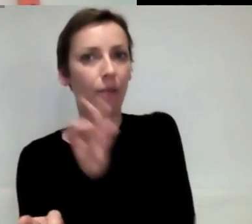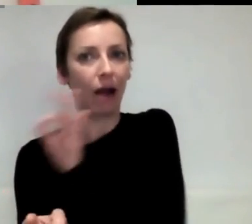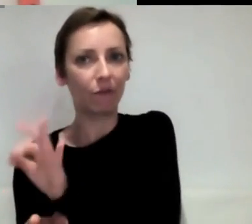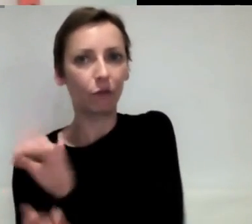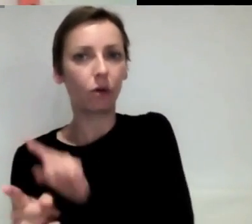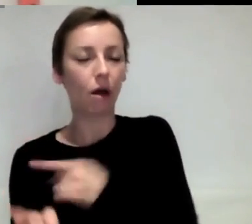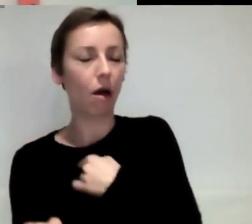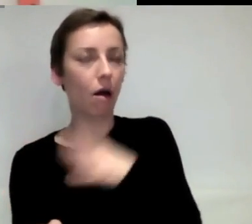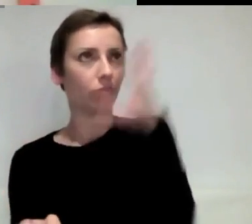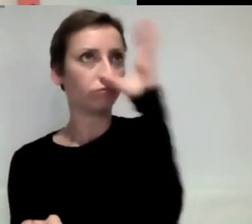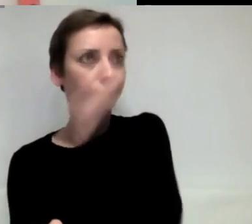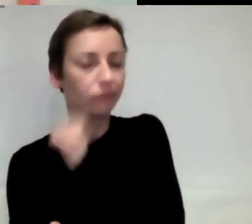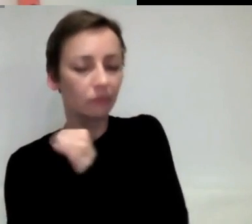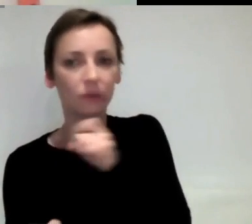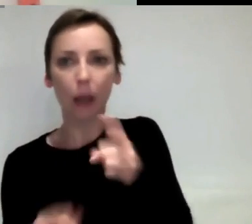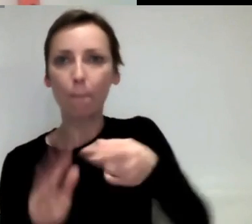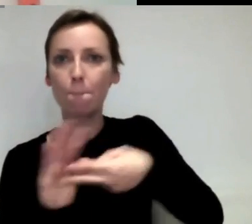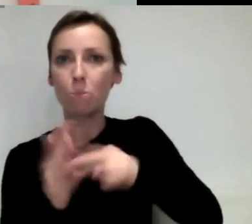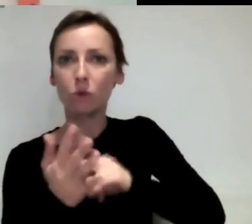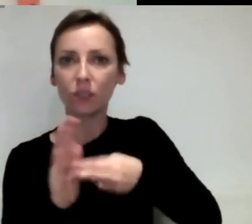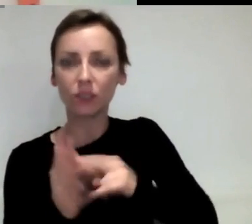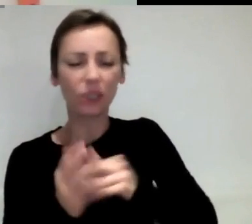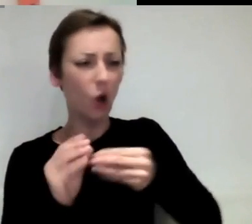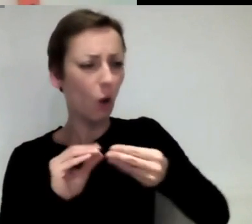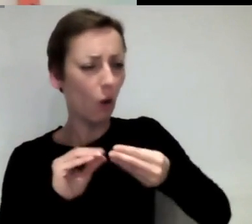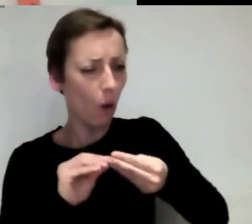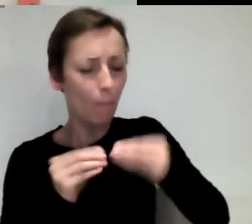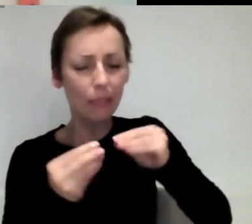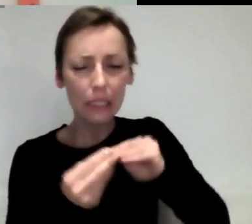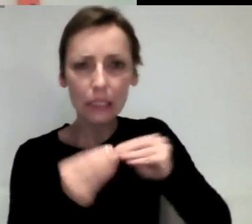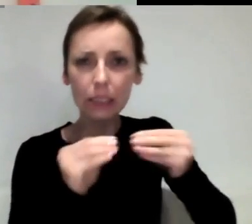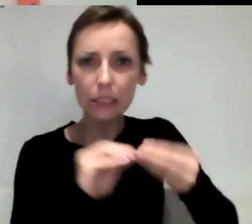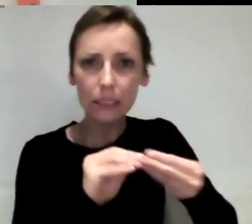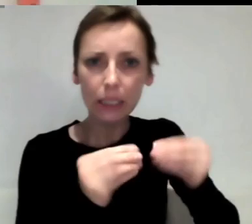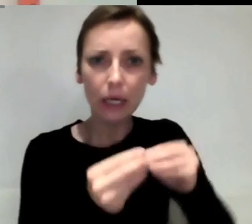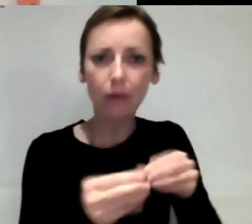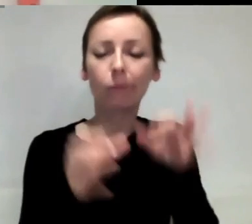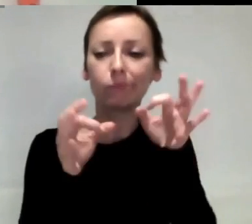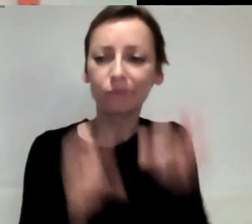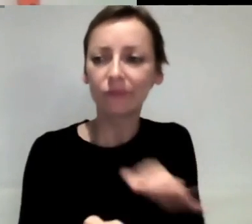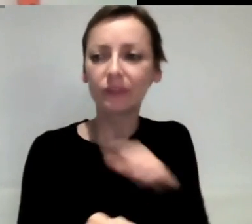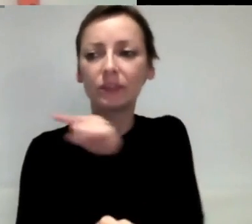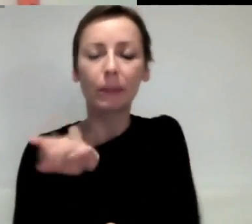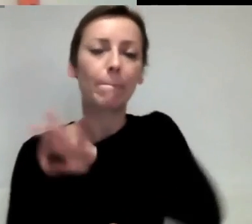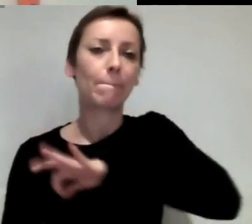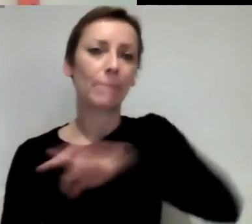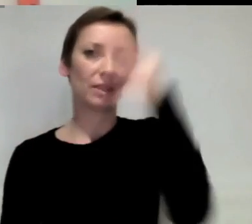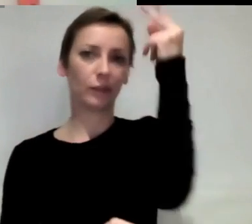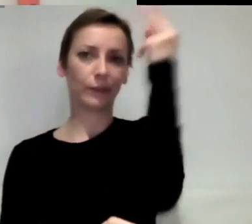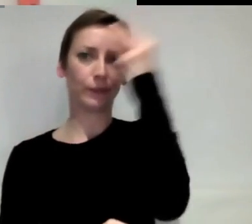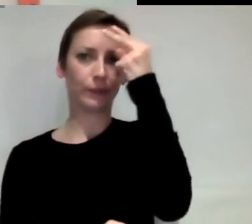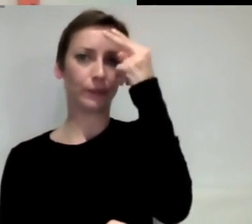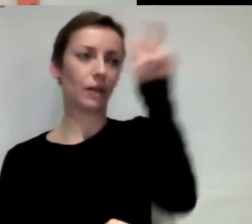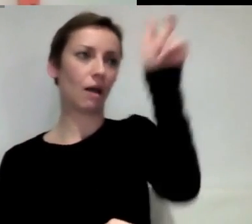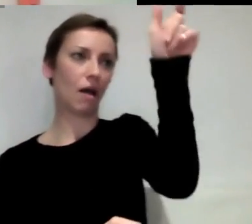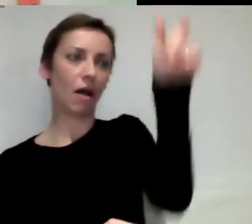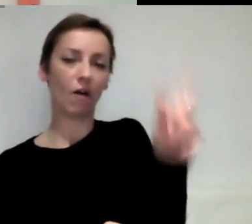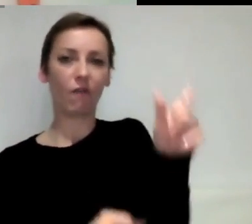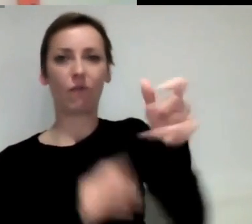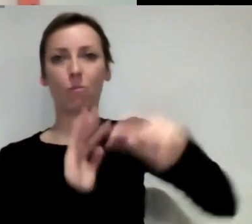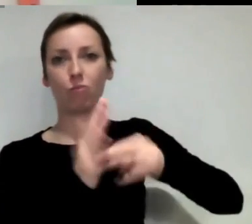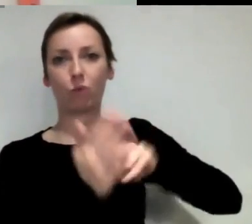sind. Und die merken dann, haben ein viel stärkeres Verständnis dafür, wie schwer eigentlich der Job von PolitikerInnen ist.